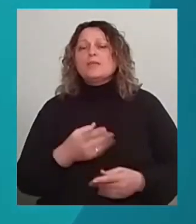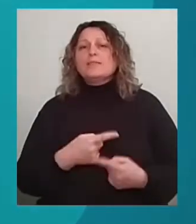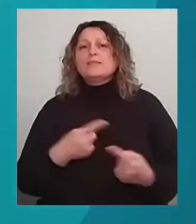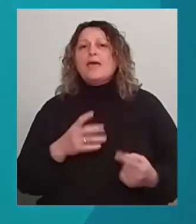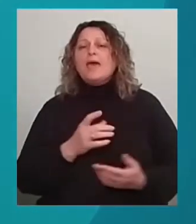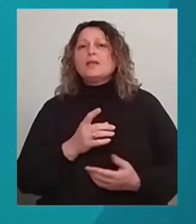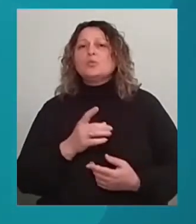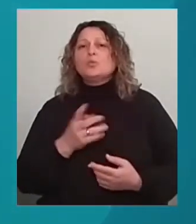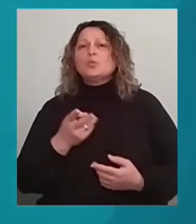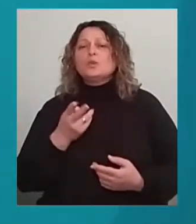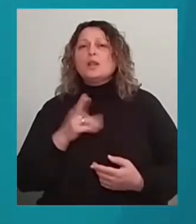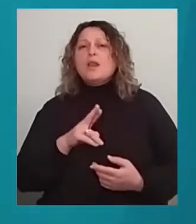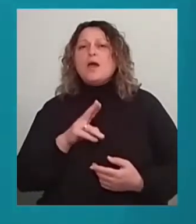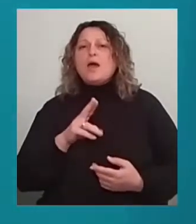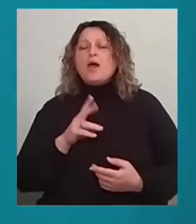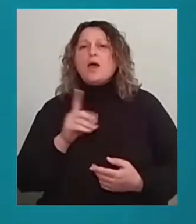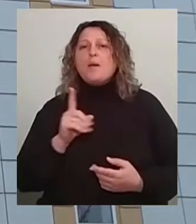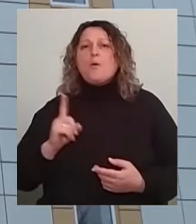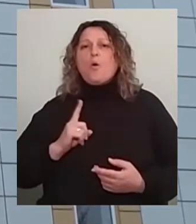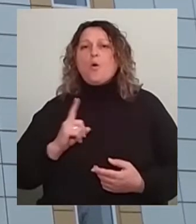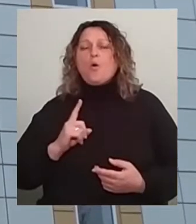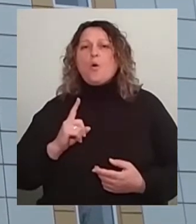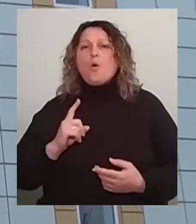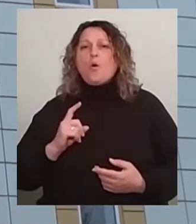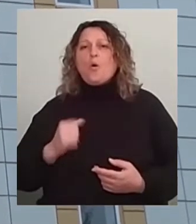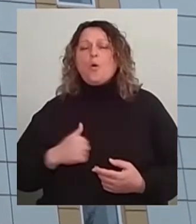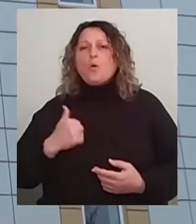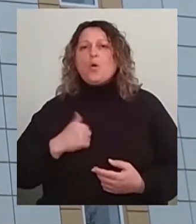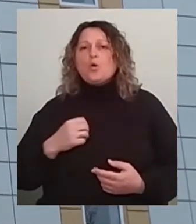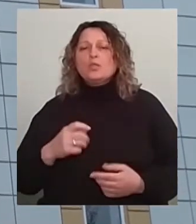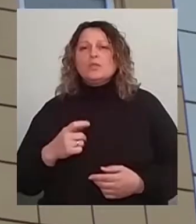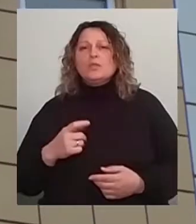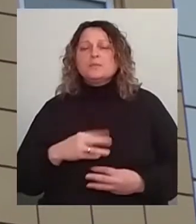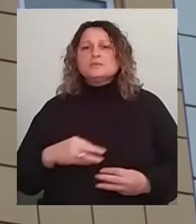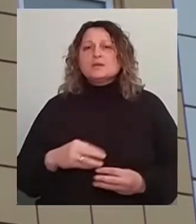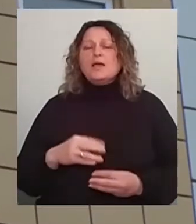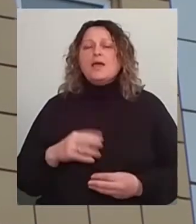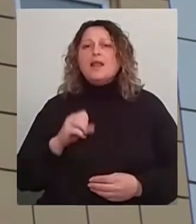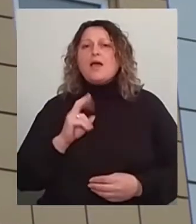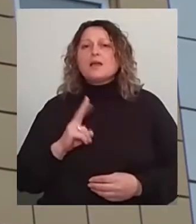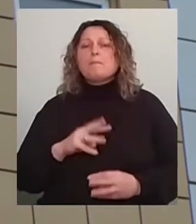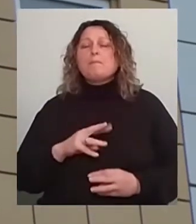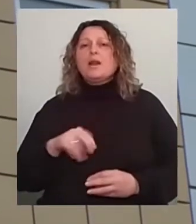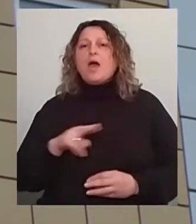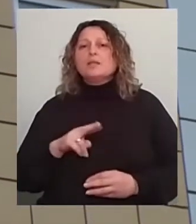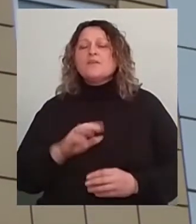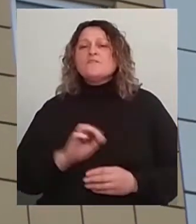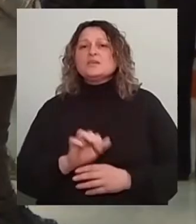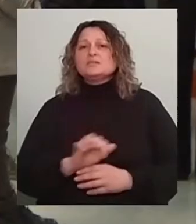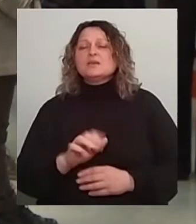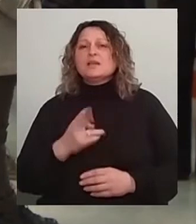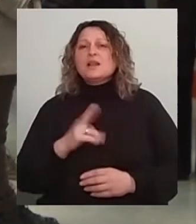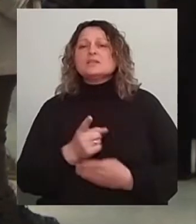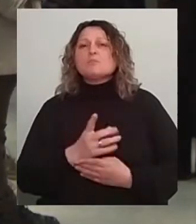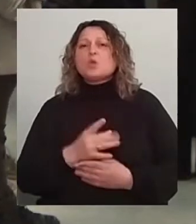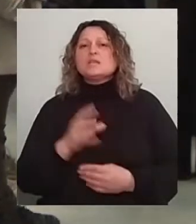подробиць про візит на завод – у сюжеті далі. На виробництві телекарт «Прилад» виготовляють військову продукцію, зокрема, для Збройних сил